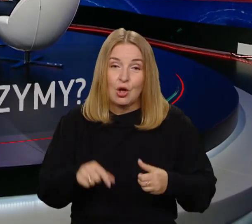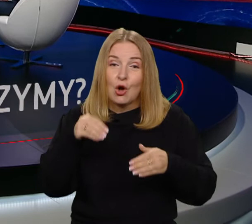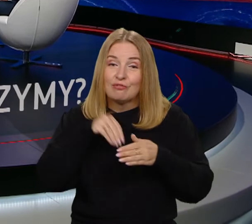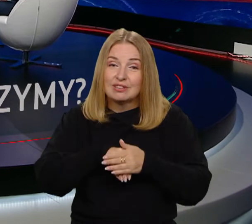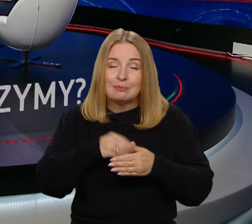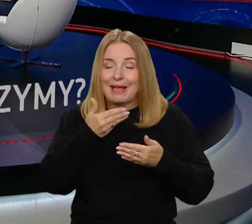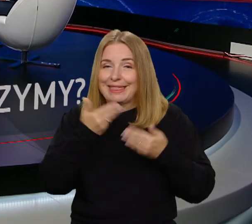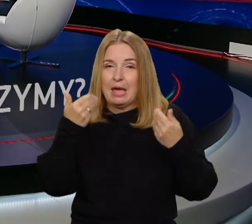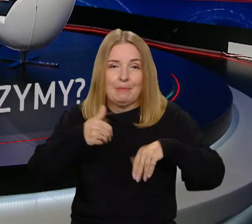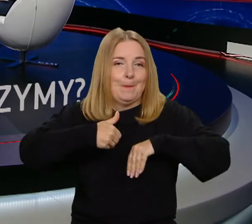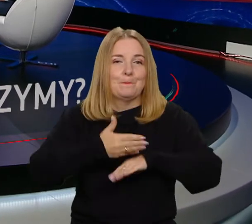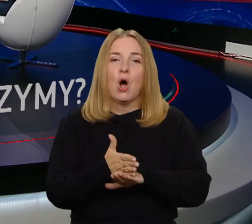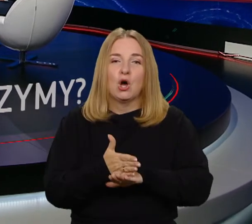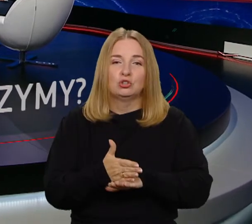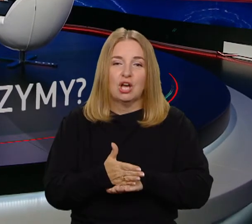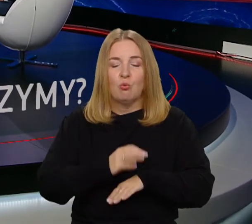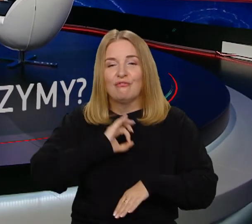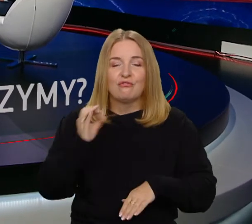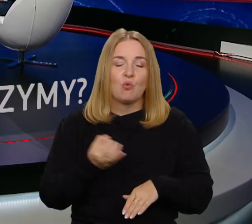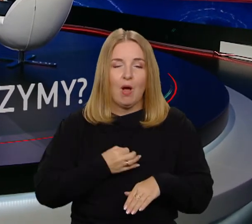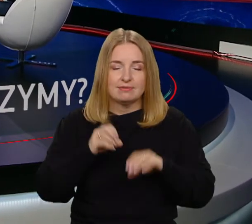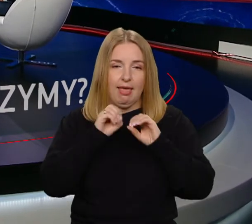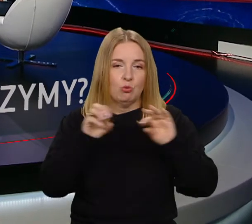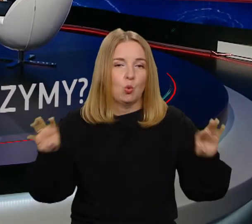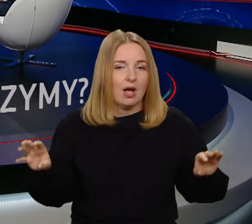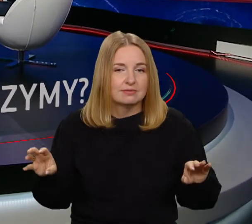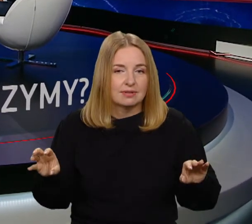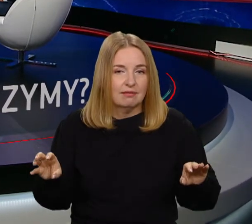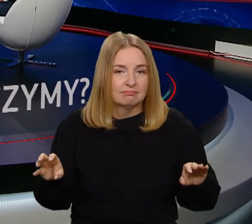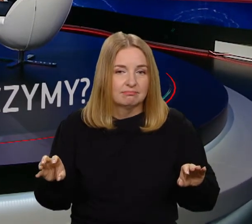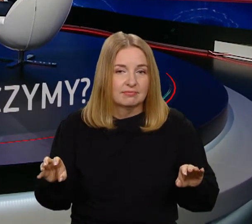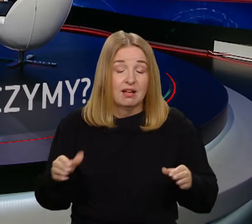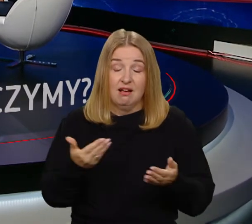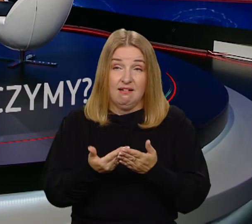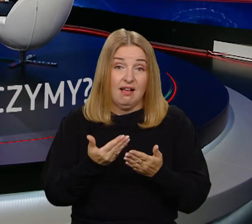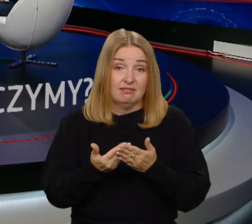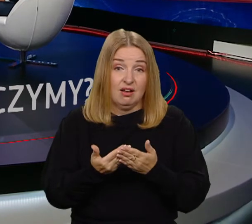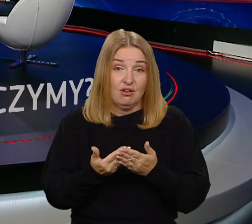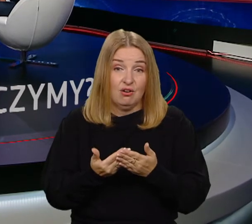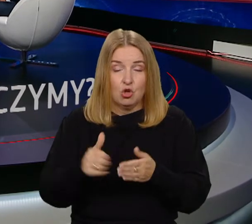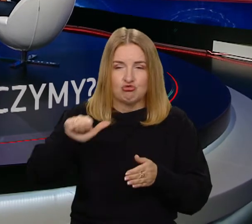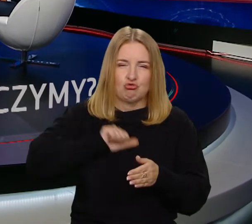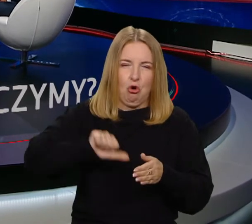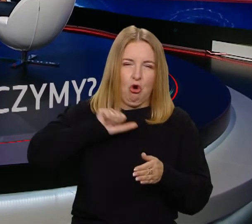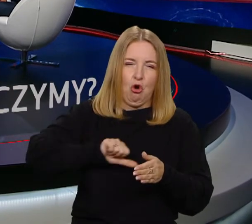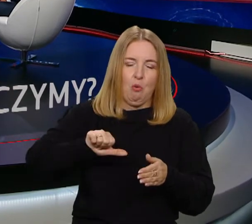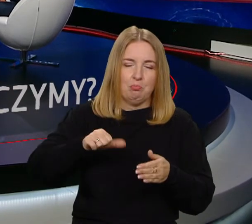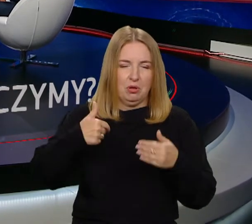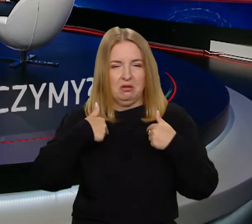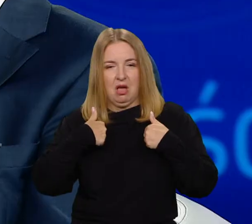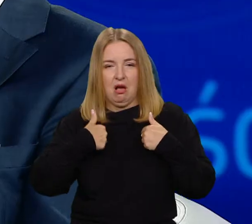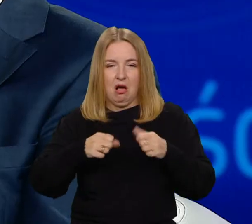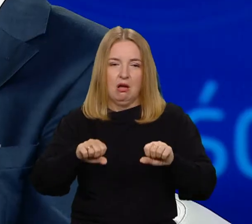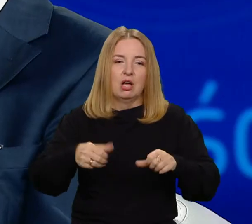kapitałem indywidualnym, tym kapitałem edukacyjnym. Dlaczego ja mam się z kimś dzielić moją wiedzą? Nie mam do niego zaufania,